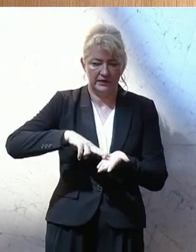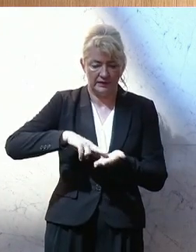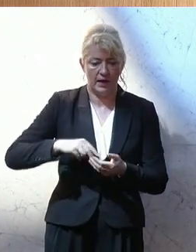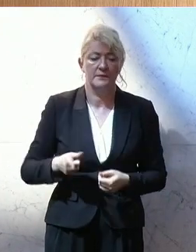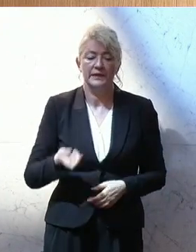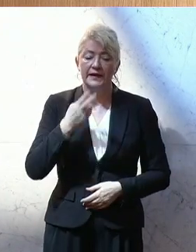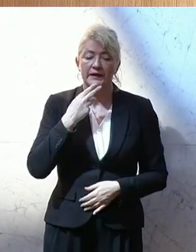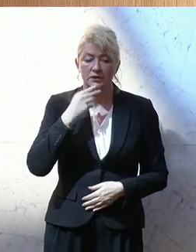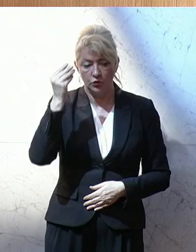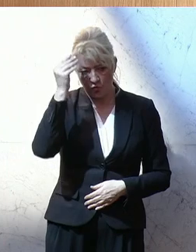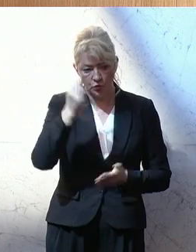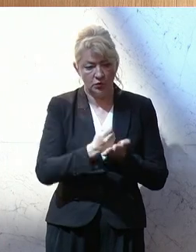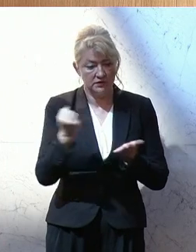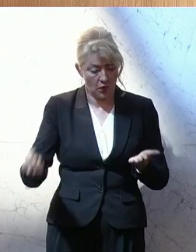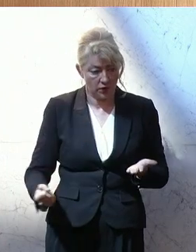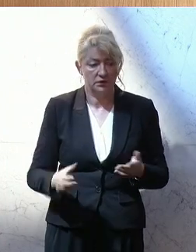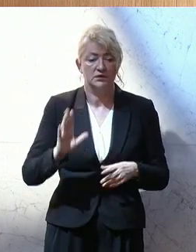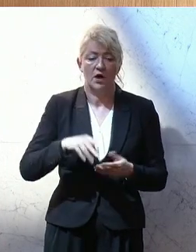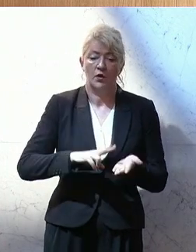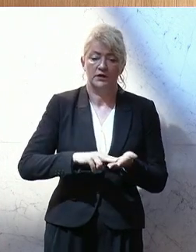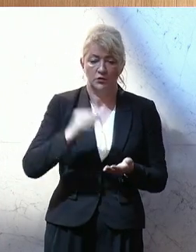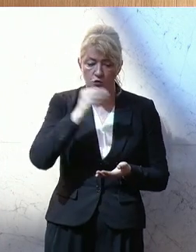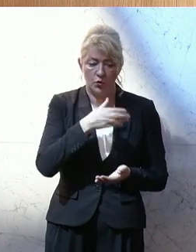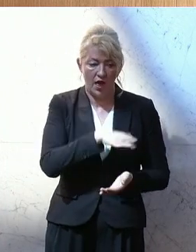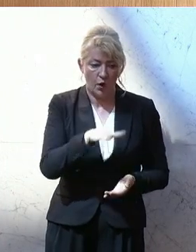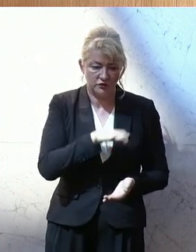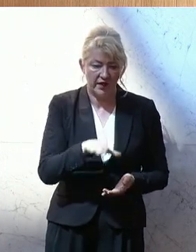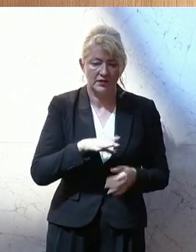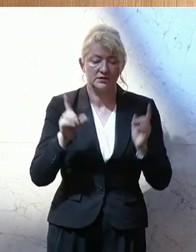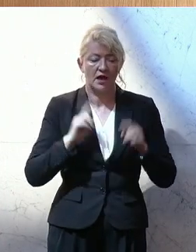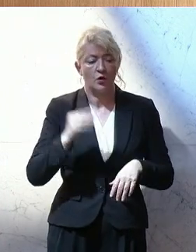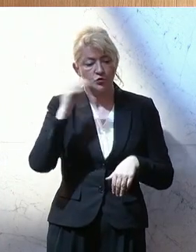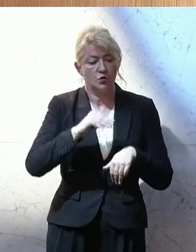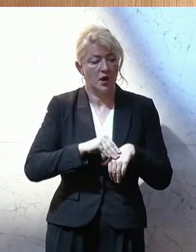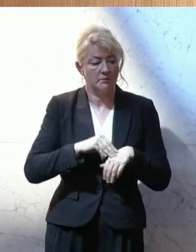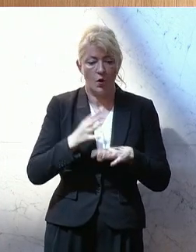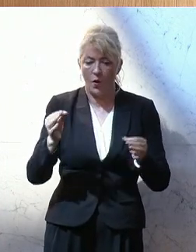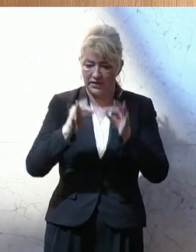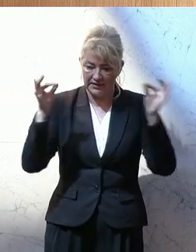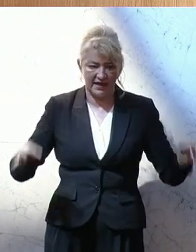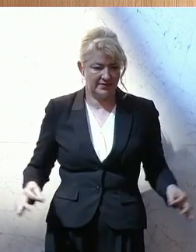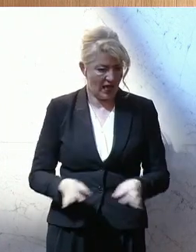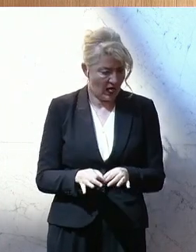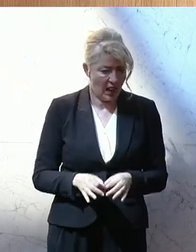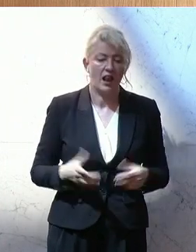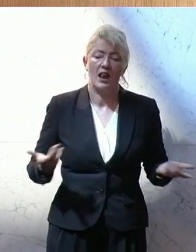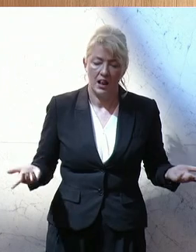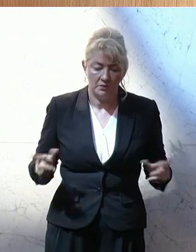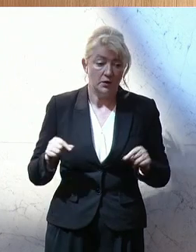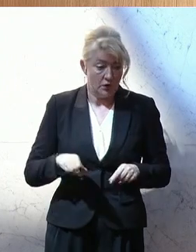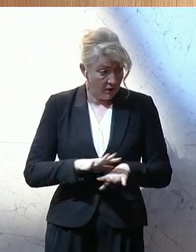Elektronische Schulzeugnisse, der digitale Schülerausweis und eine Schulanmeldung ohne Zettelwirtschaft sind für alle